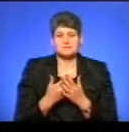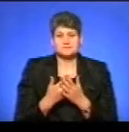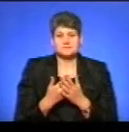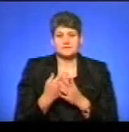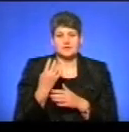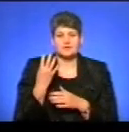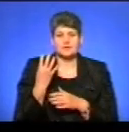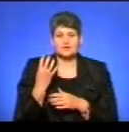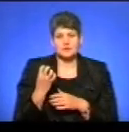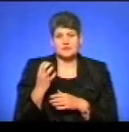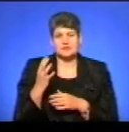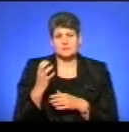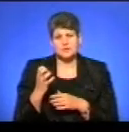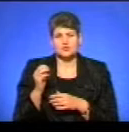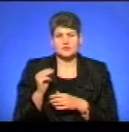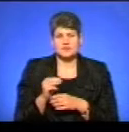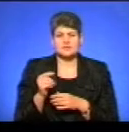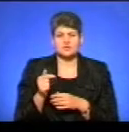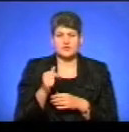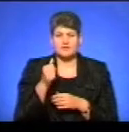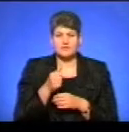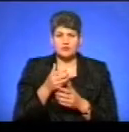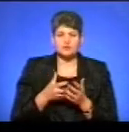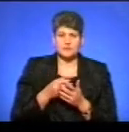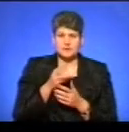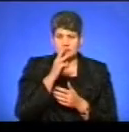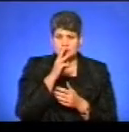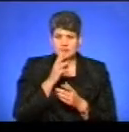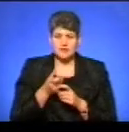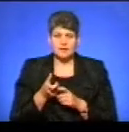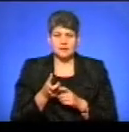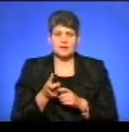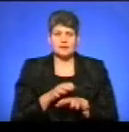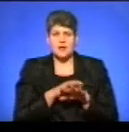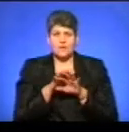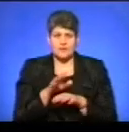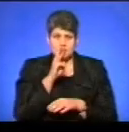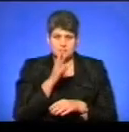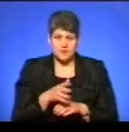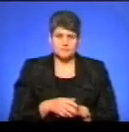400-500 тисяч гривень на рік, щоб випадти заробітну плату і нарахування на заробітну плату.